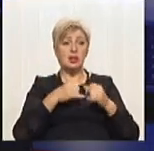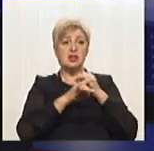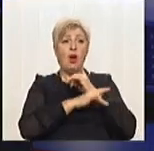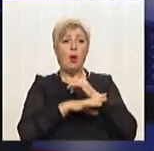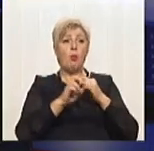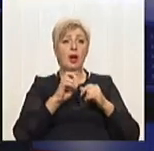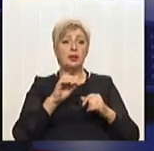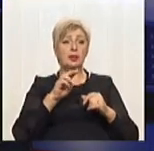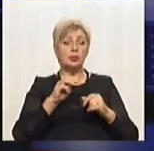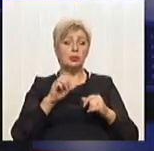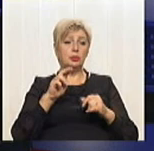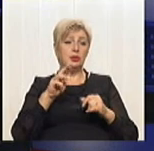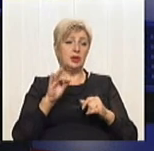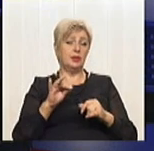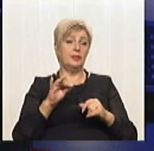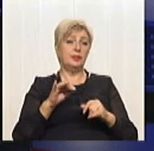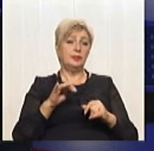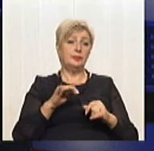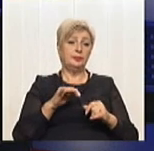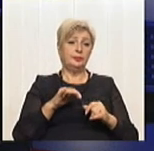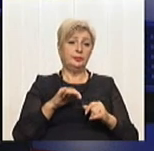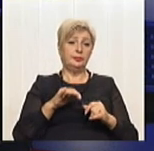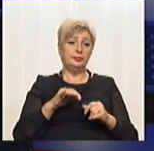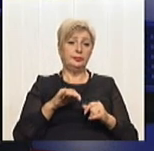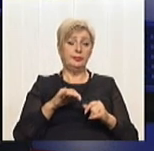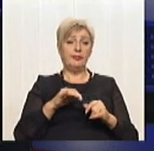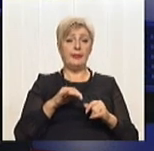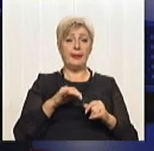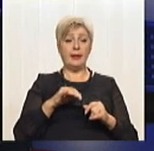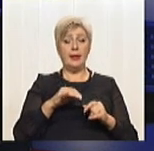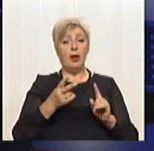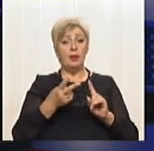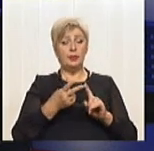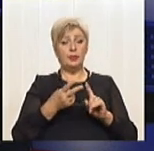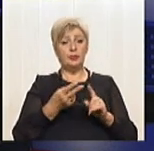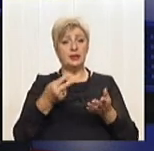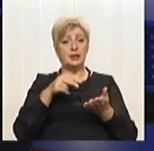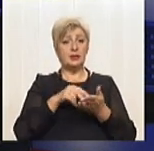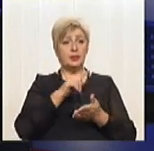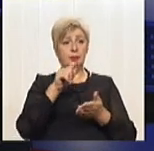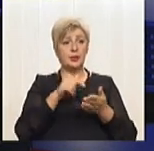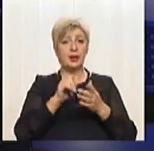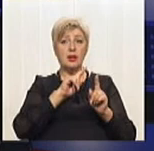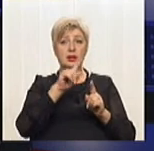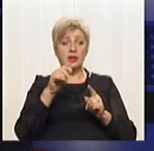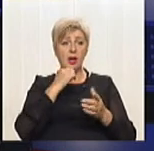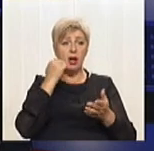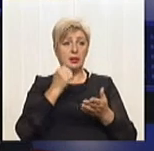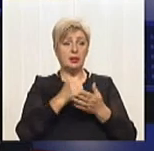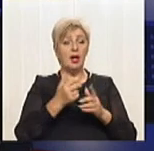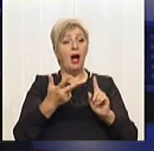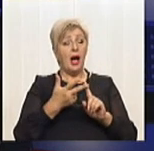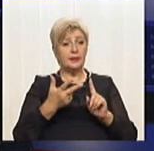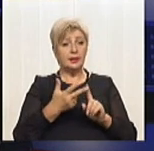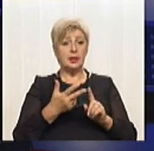може кредитувати навіть за державними програмами підприємства, які є банкрутом. По-друге, стане питання тих гарантій, про які я проговорив, а по